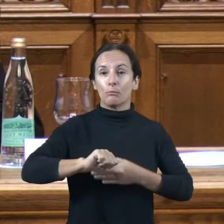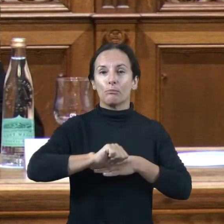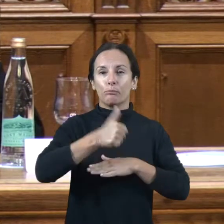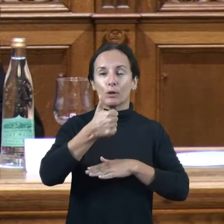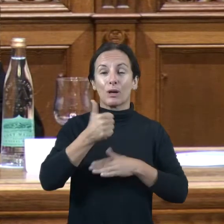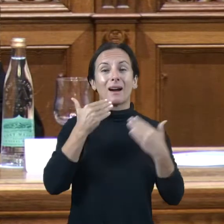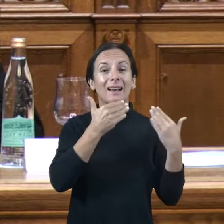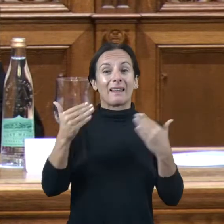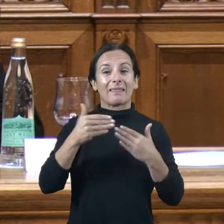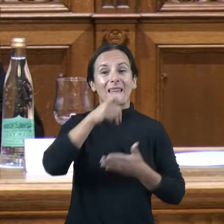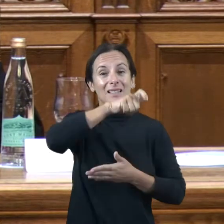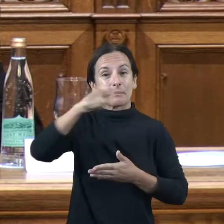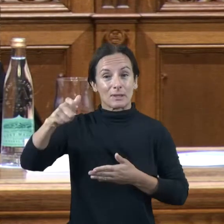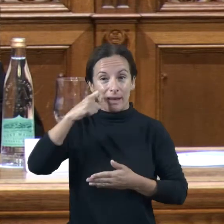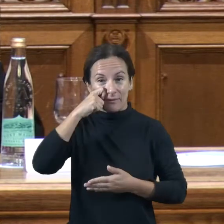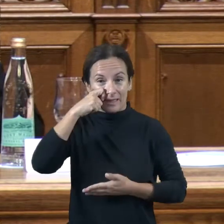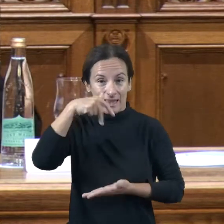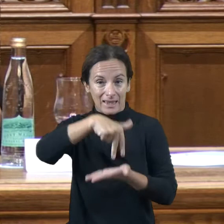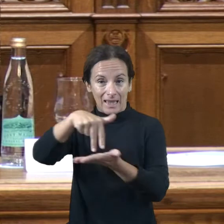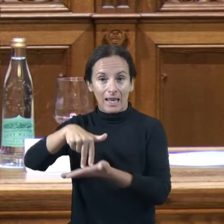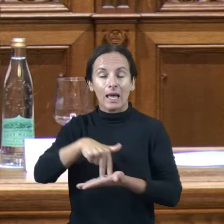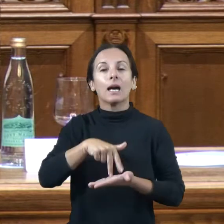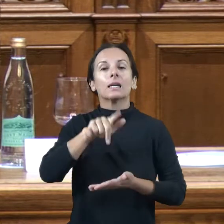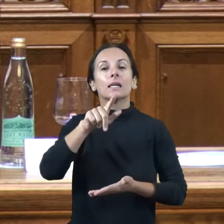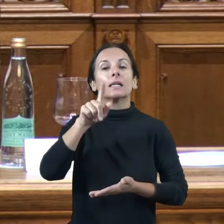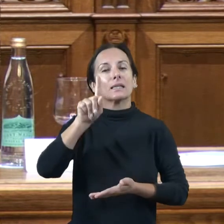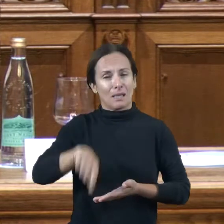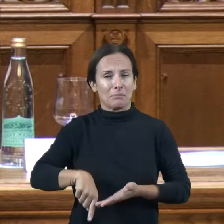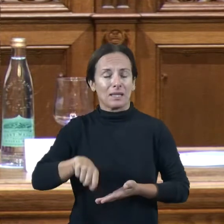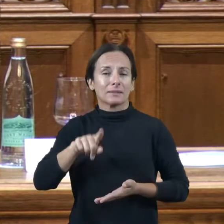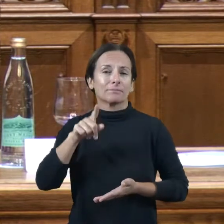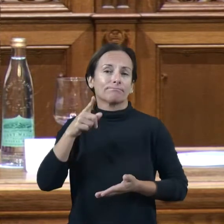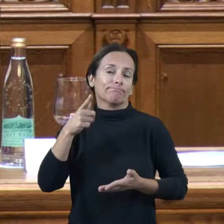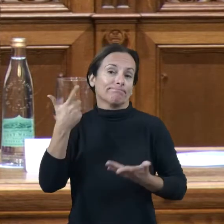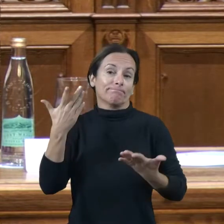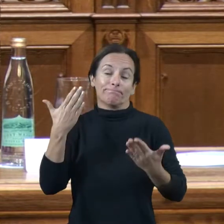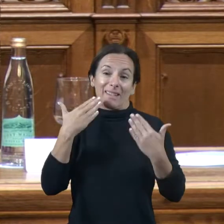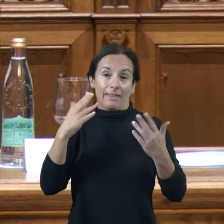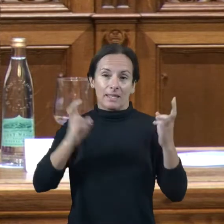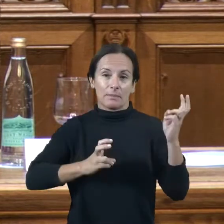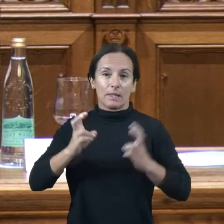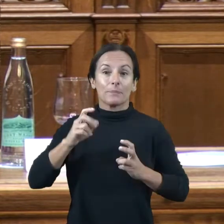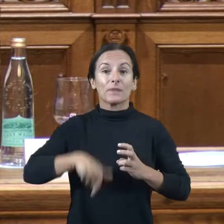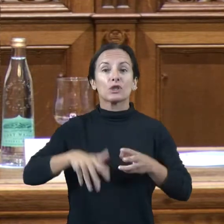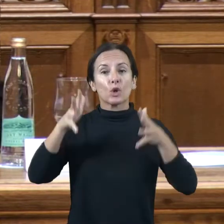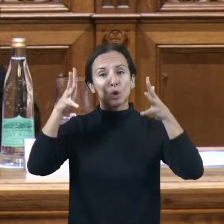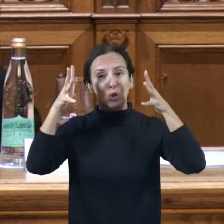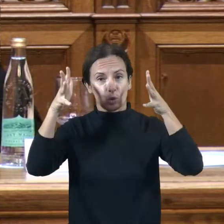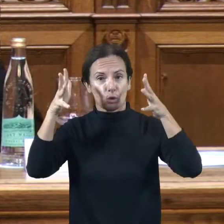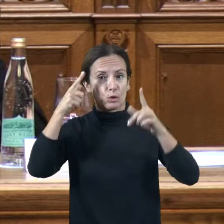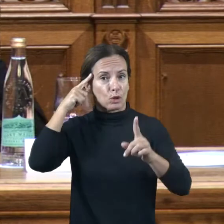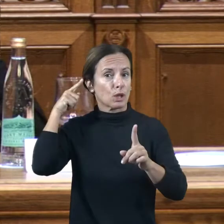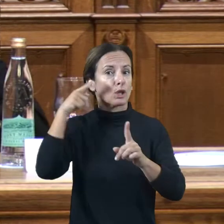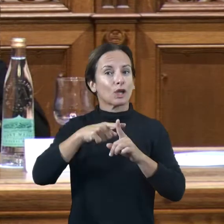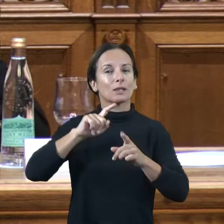-vos a tots els que sou aquí i també a que hi participou, que no pot ser d'una altra manera. Com bé sabeu-vos un organ consultiu i participatiu en tots els temes